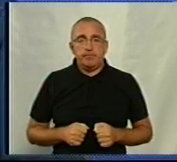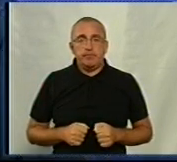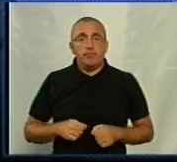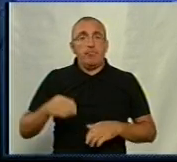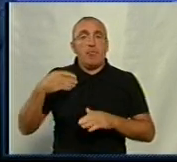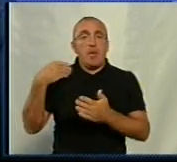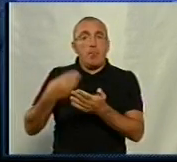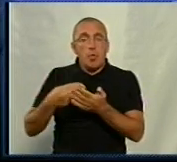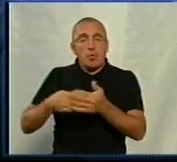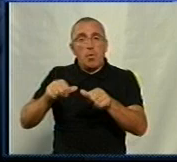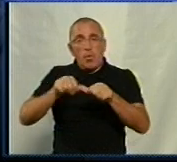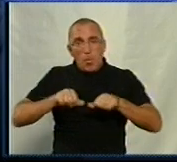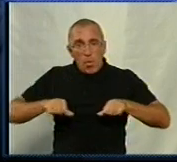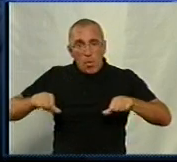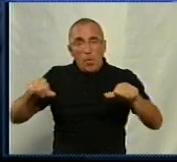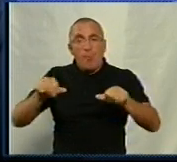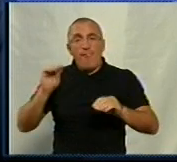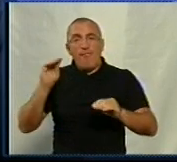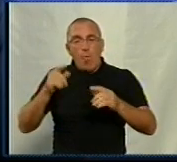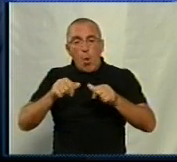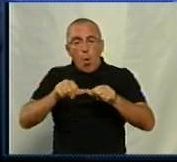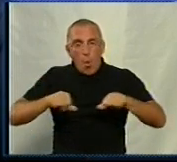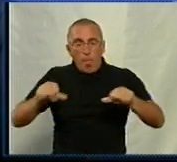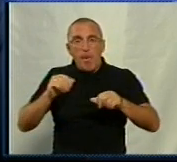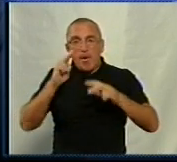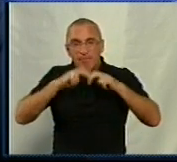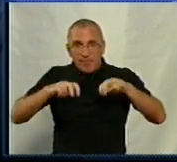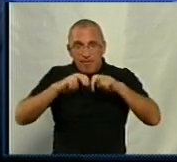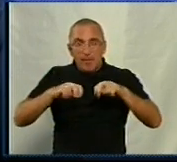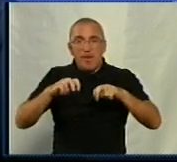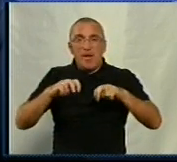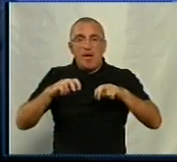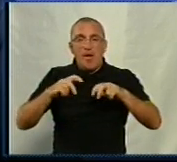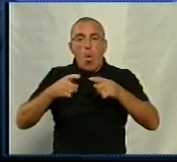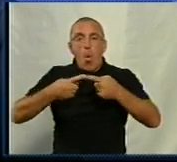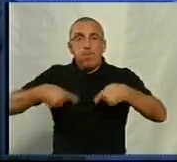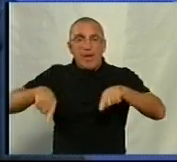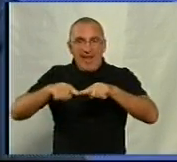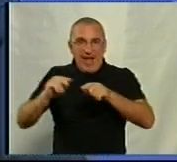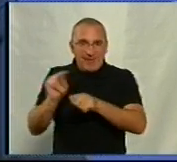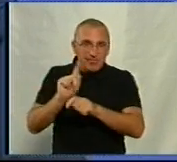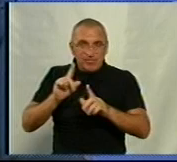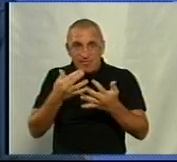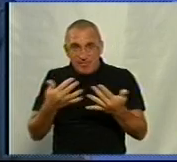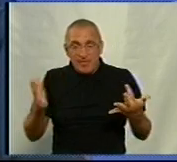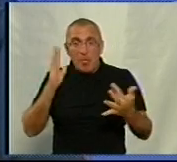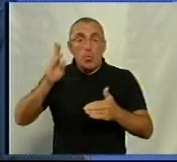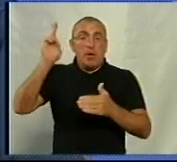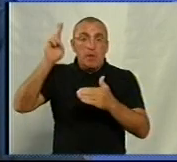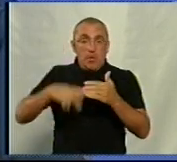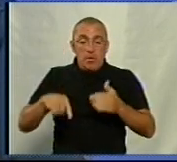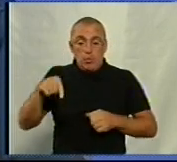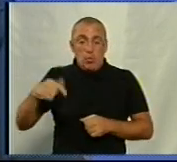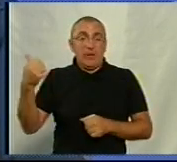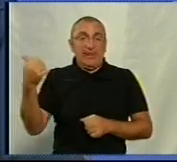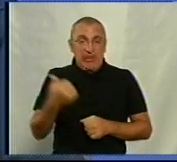Бюджетний комітет, комісії нові, які сформувалися, переглянуть ряд об'єктів, і після цього перегляду, який має бути завершений на